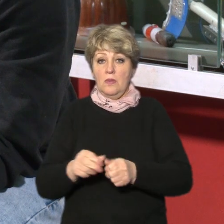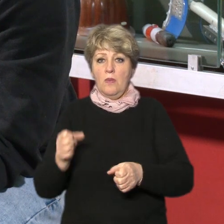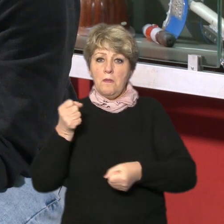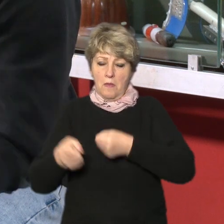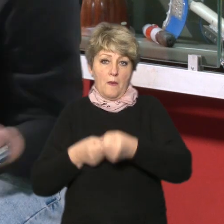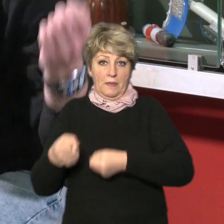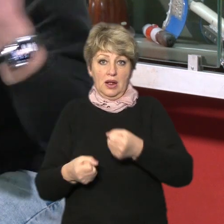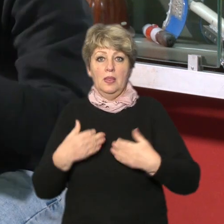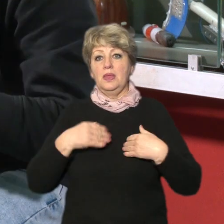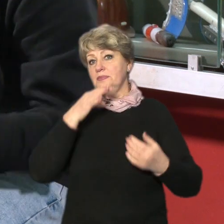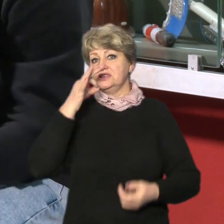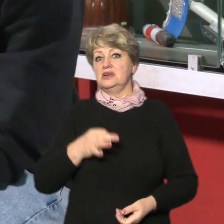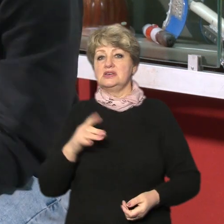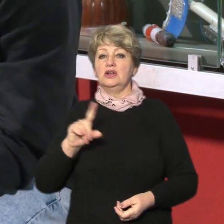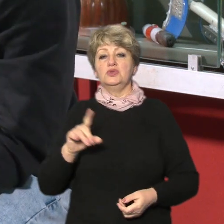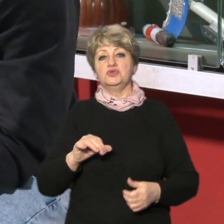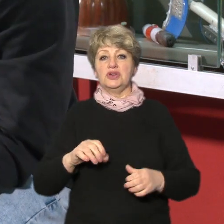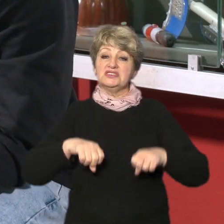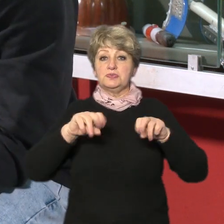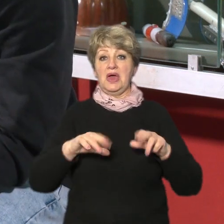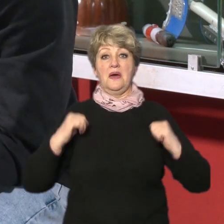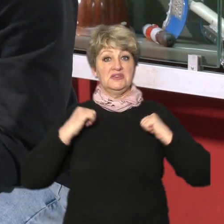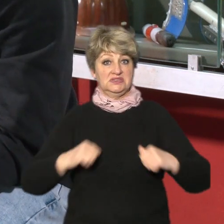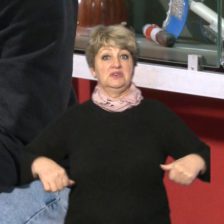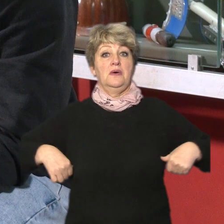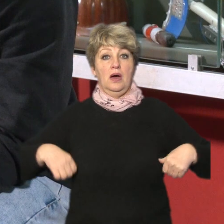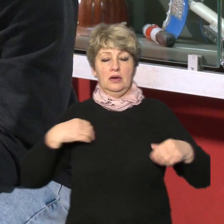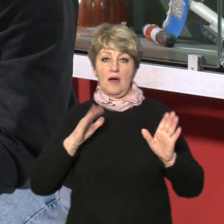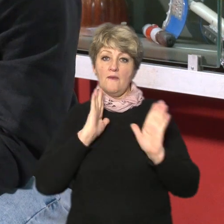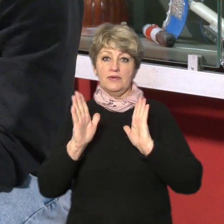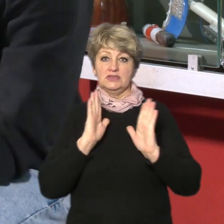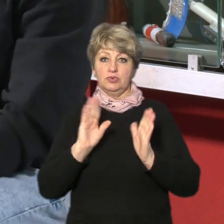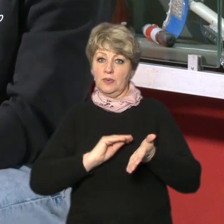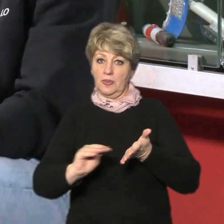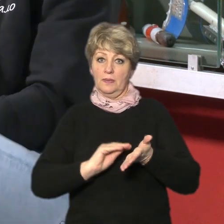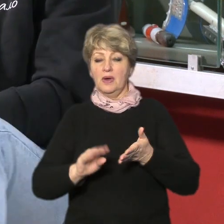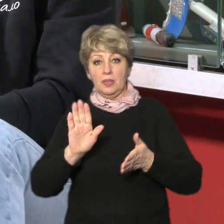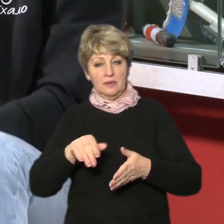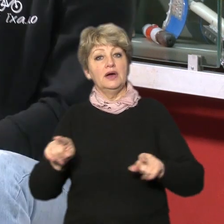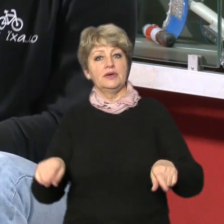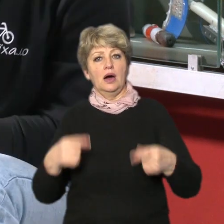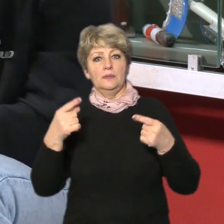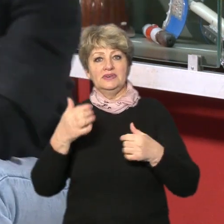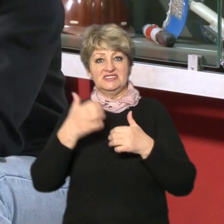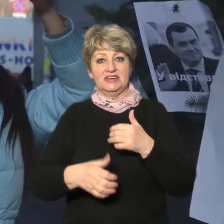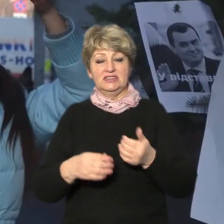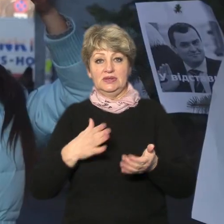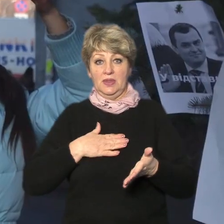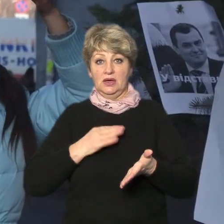казали що треба носити ці жилетики я був на фейсбук написав що давайте організуємося серед колег